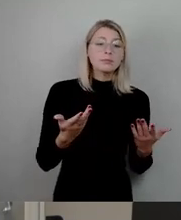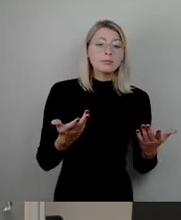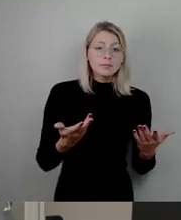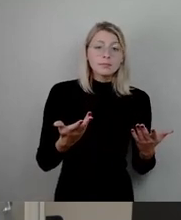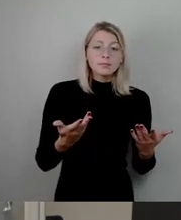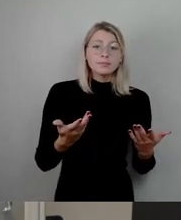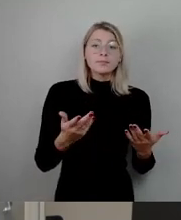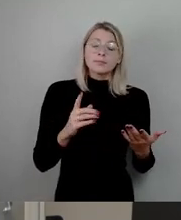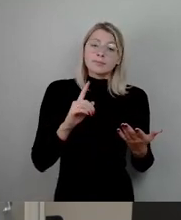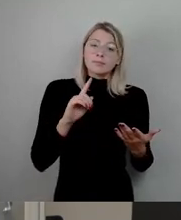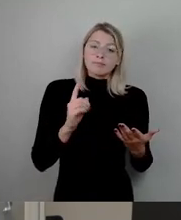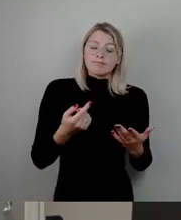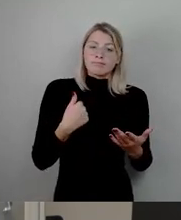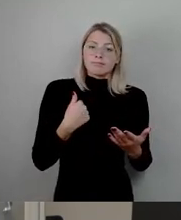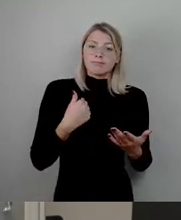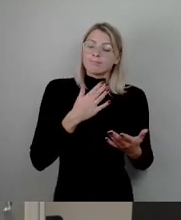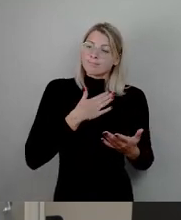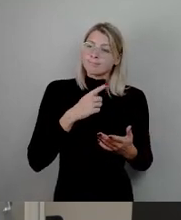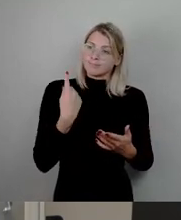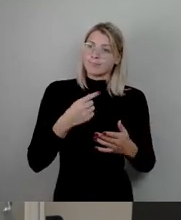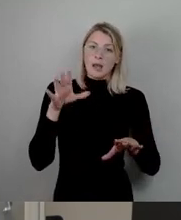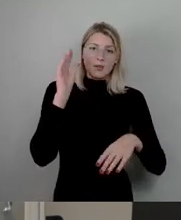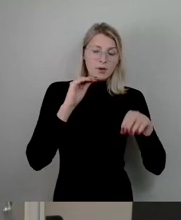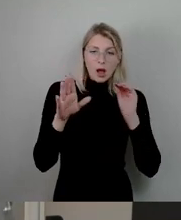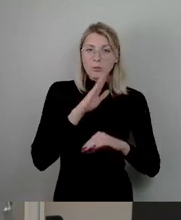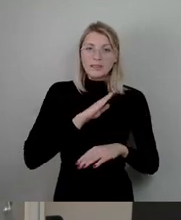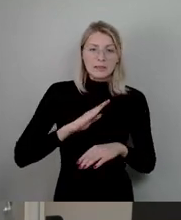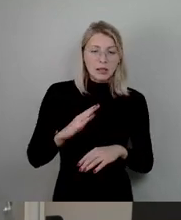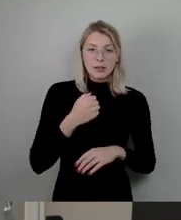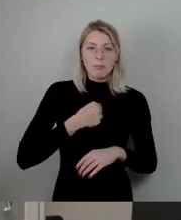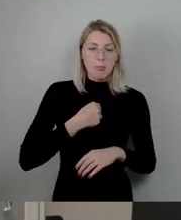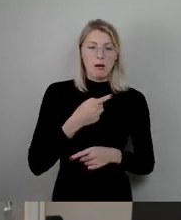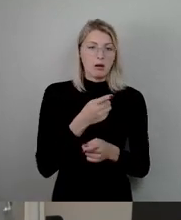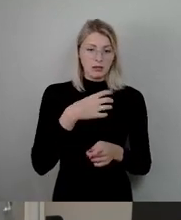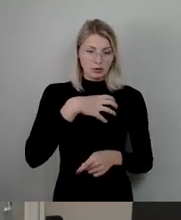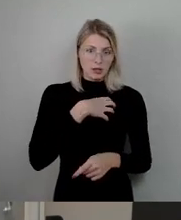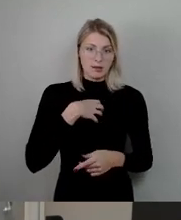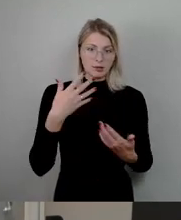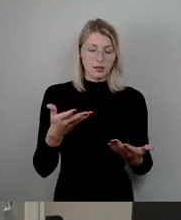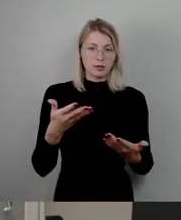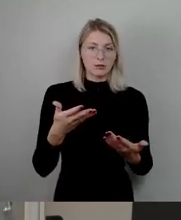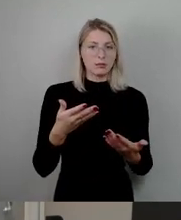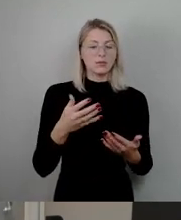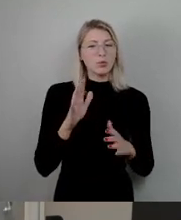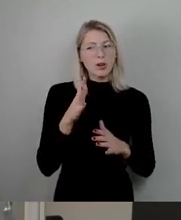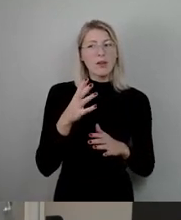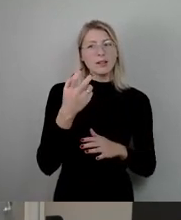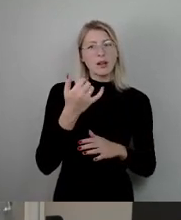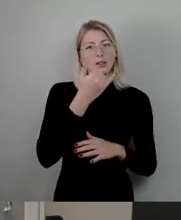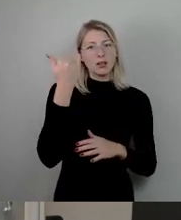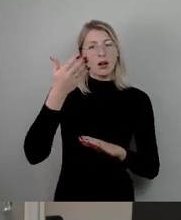unsere Erfahrungen in dieser Stadt mit dem Sachsenbad. Es ist tatsächlich ziemlich genau 30 Jahre her, 1994,